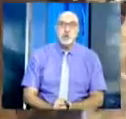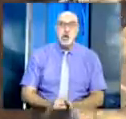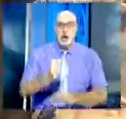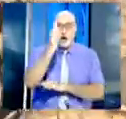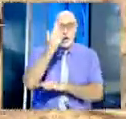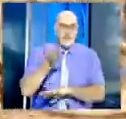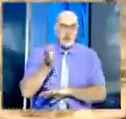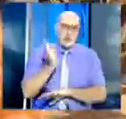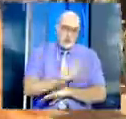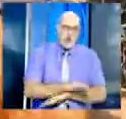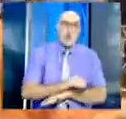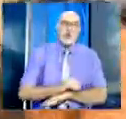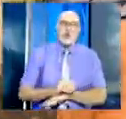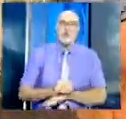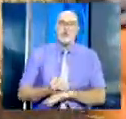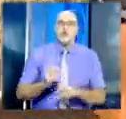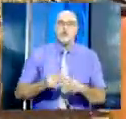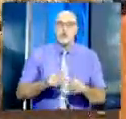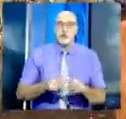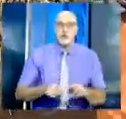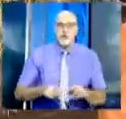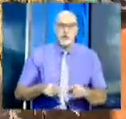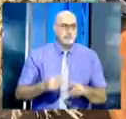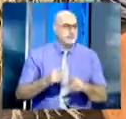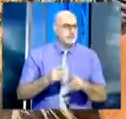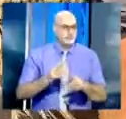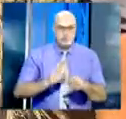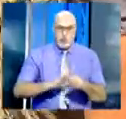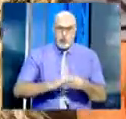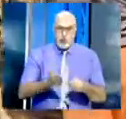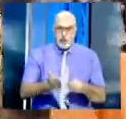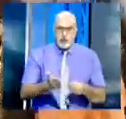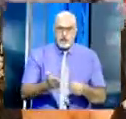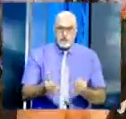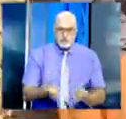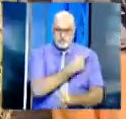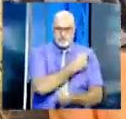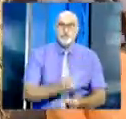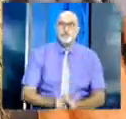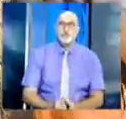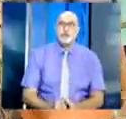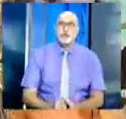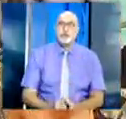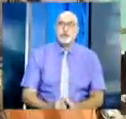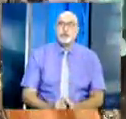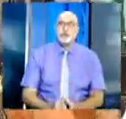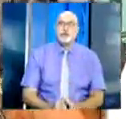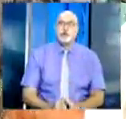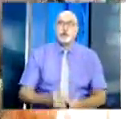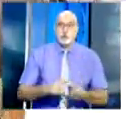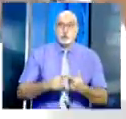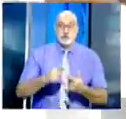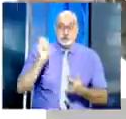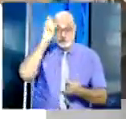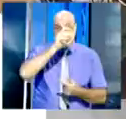تم زحزحتها بصعوبة من قبالة متوسطة برنعام الأمر كما ترون لم يكن ليتم